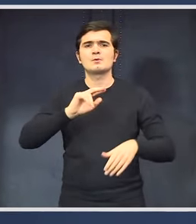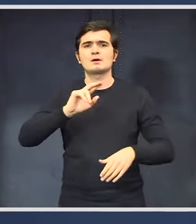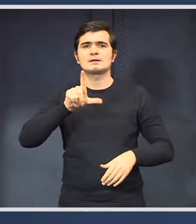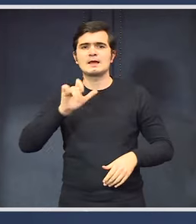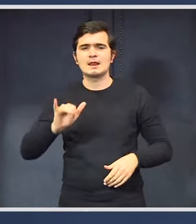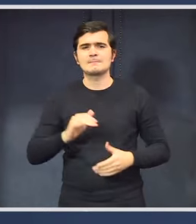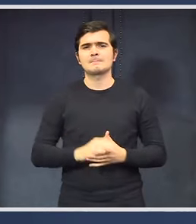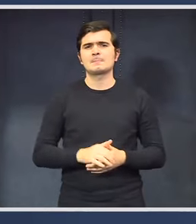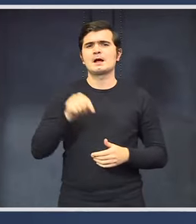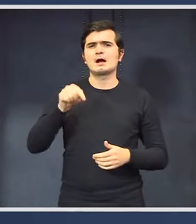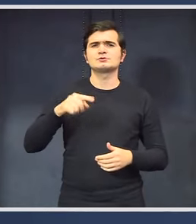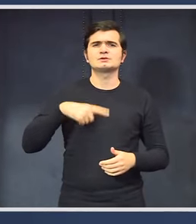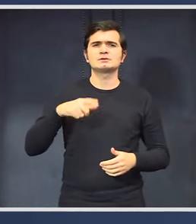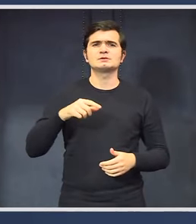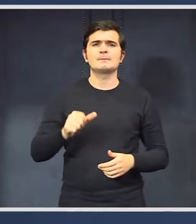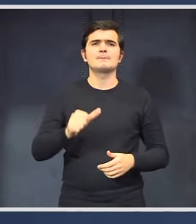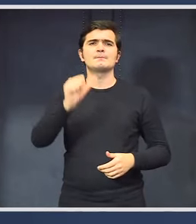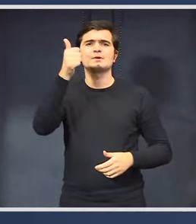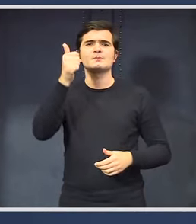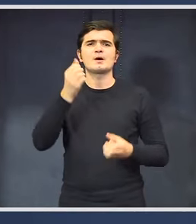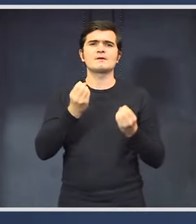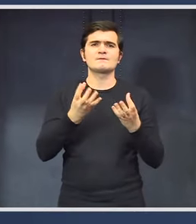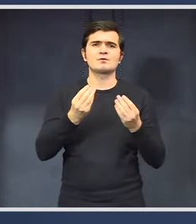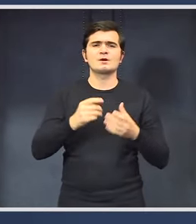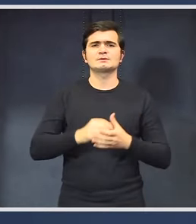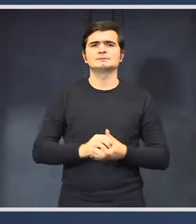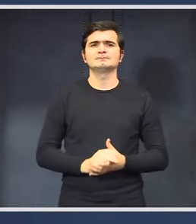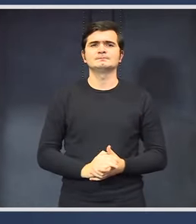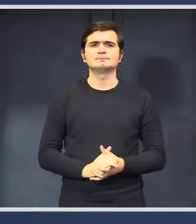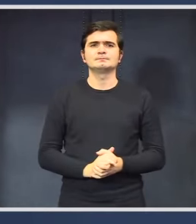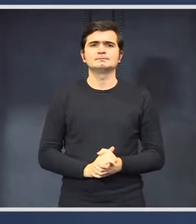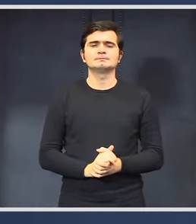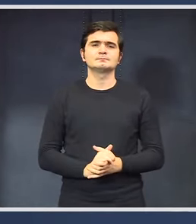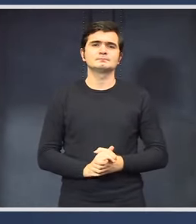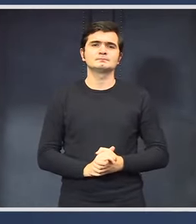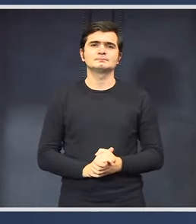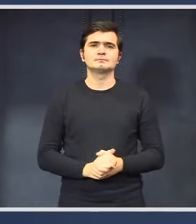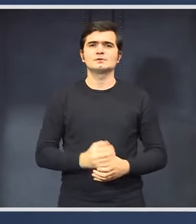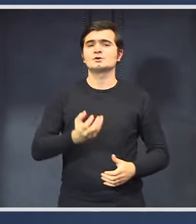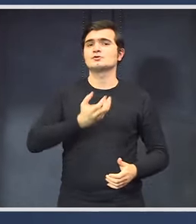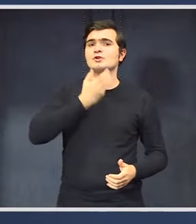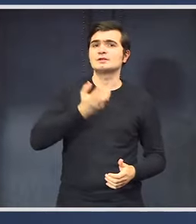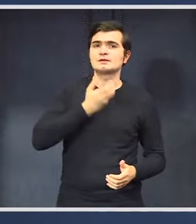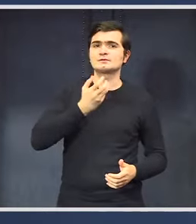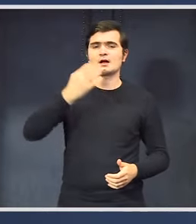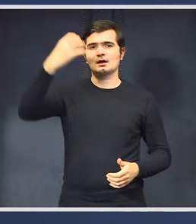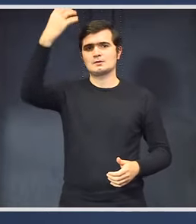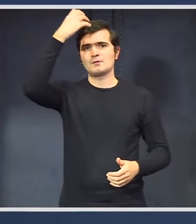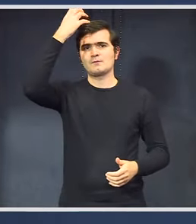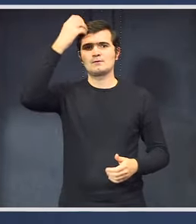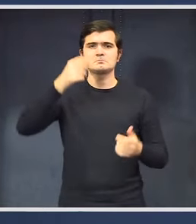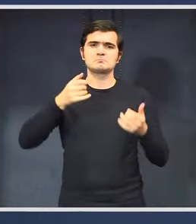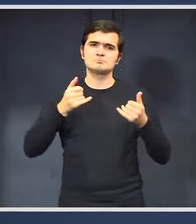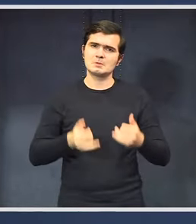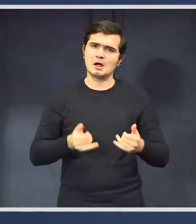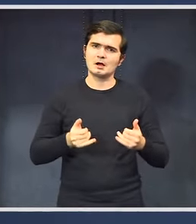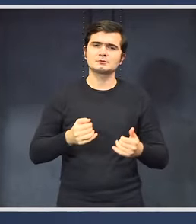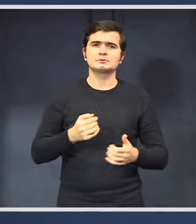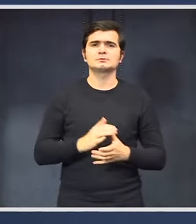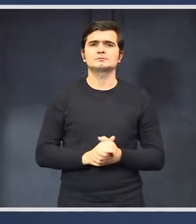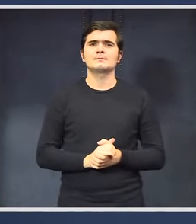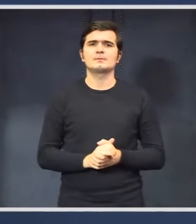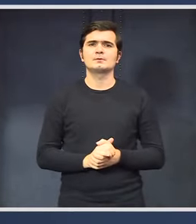parte. 11 milioane de lei. În ședința de guvern de astăzi am